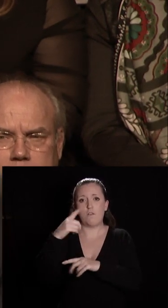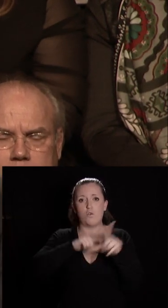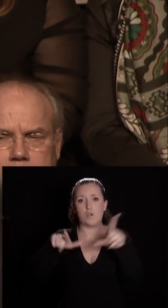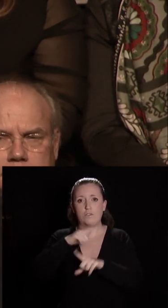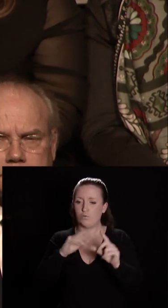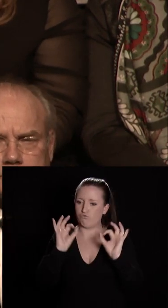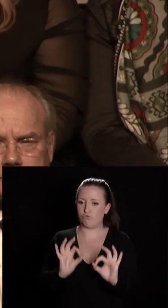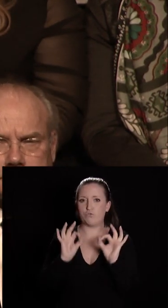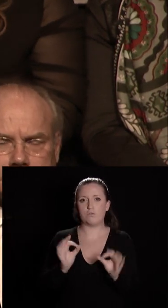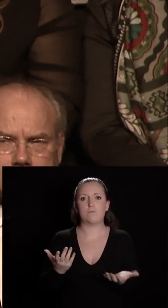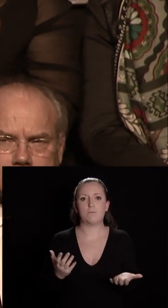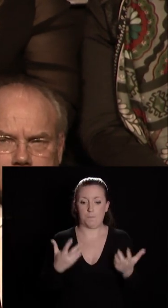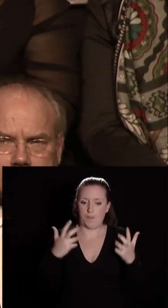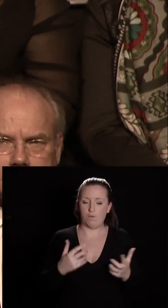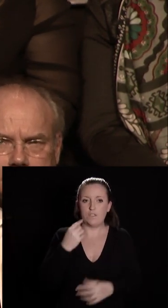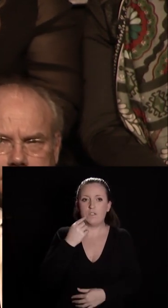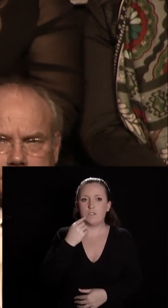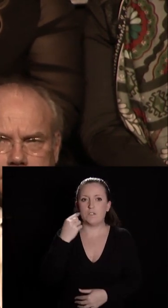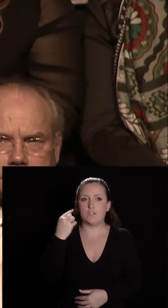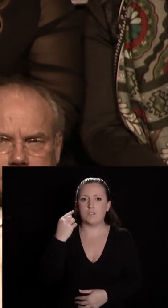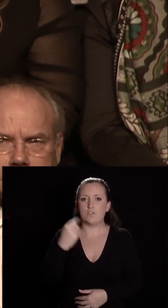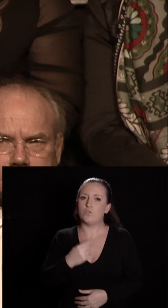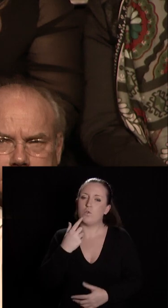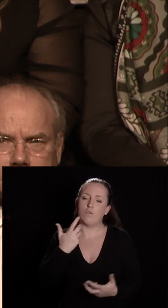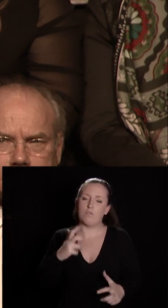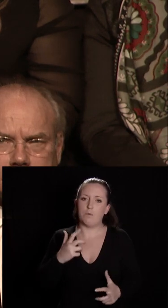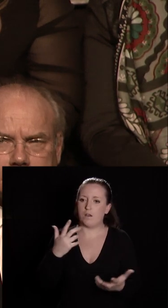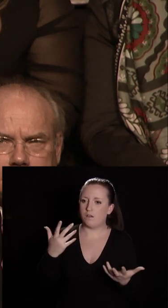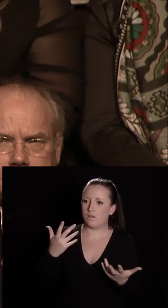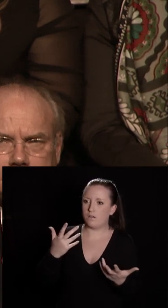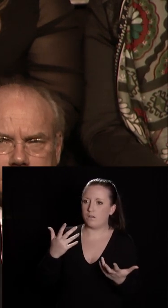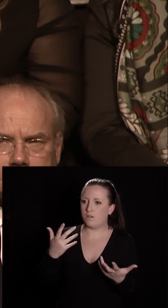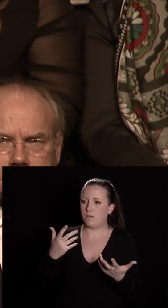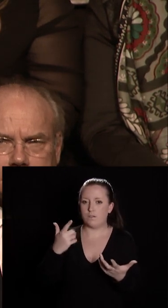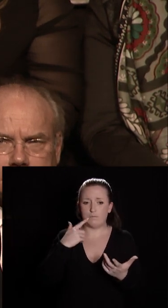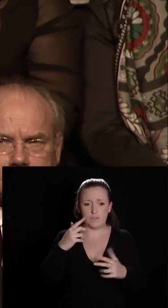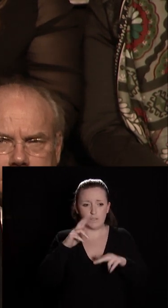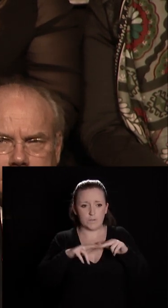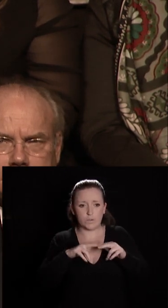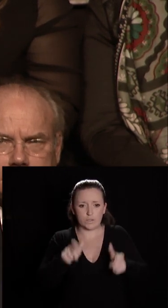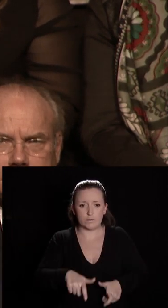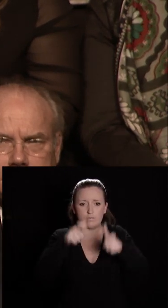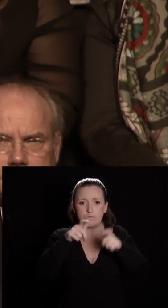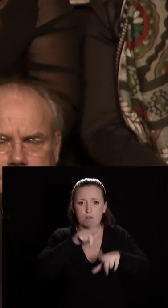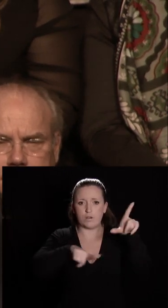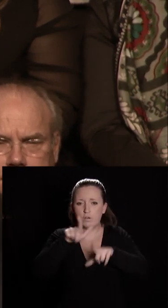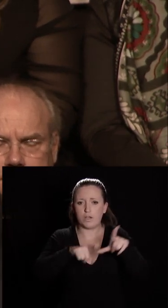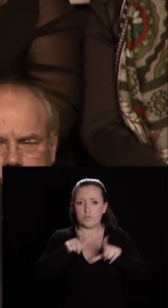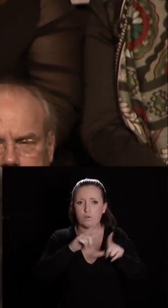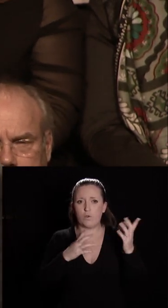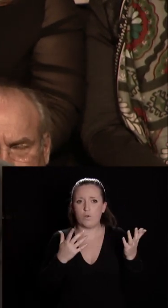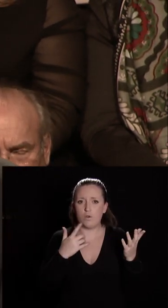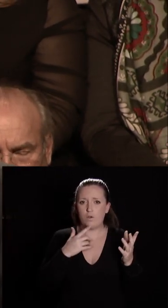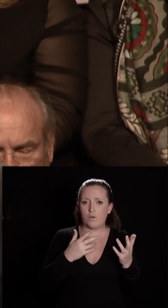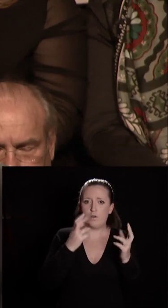qu'à Dijon, on ne pousse plus des cris d'orfraie quand on dit qu'il faut construire des logements locatifs à loyer modéré alors qu'on en a